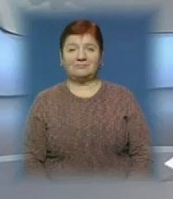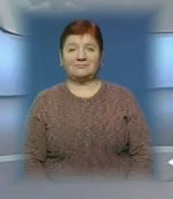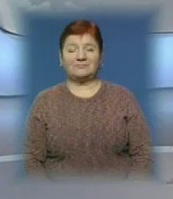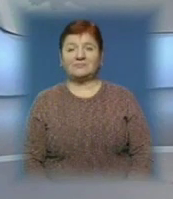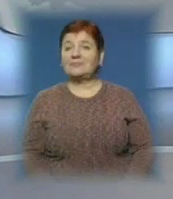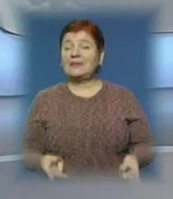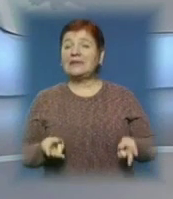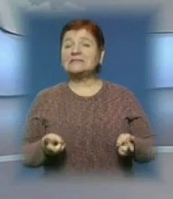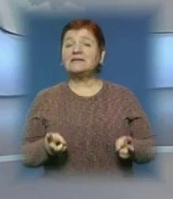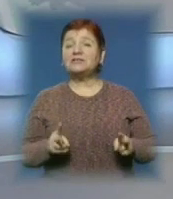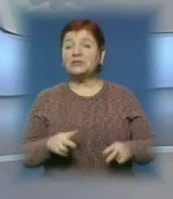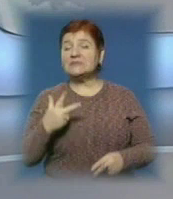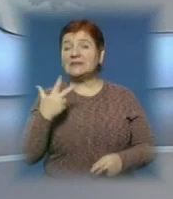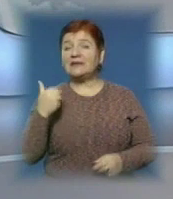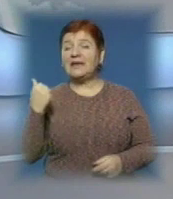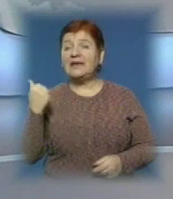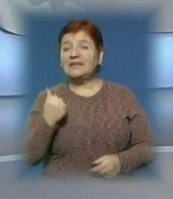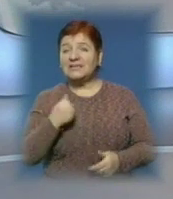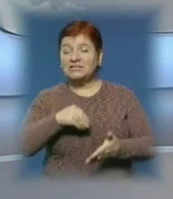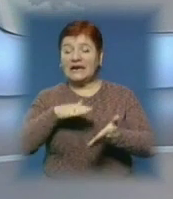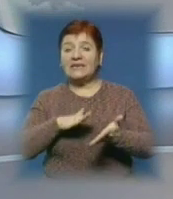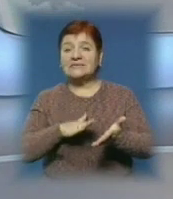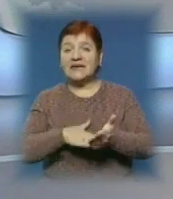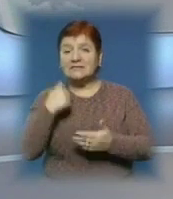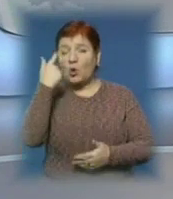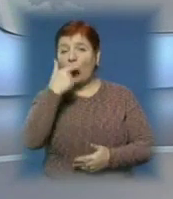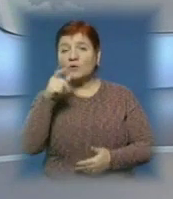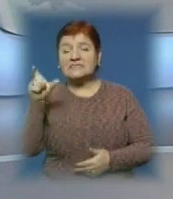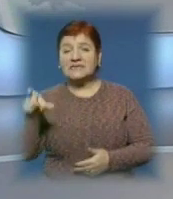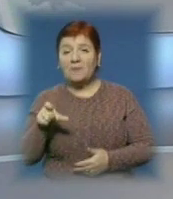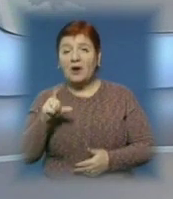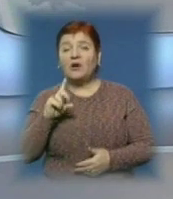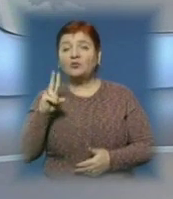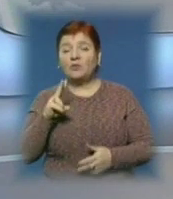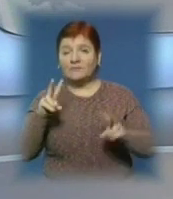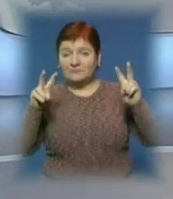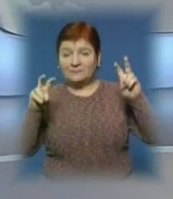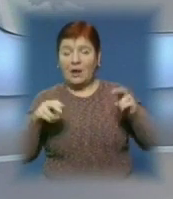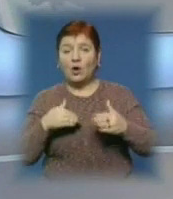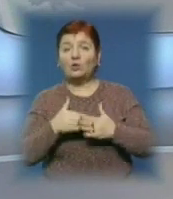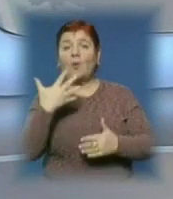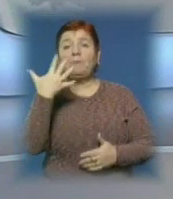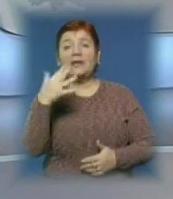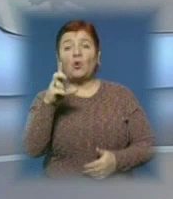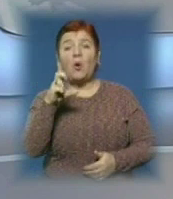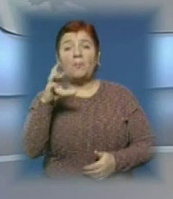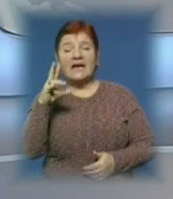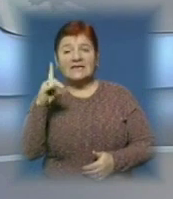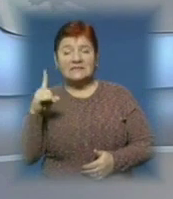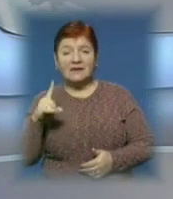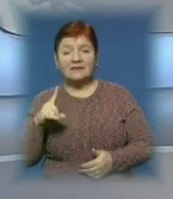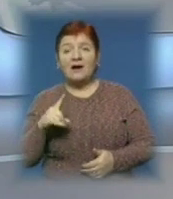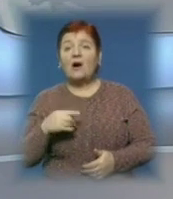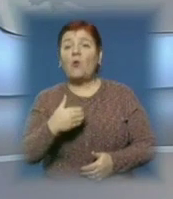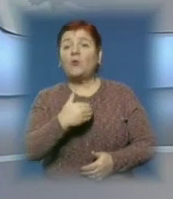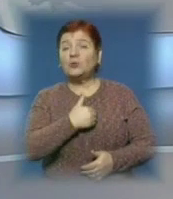Залишилося три тижні. Реєстрація осіб, які бажають взяти участь у ЗНО, триватиме до 5 березня включно. Найперше,